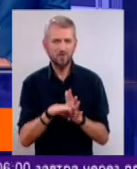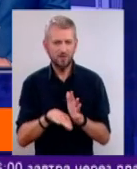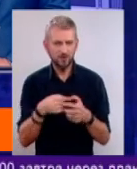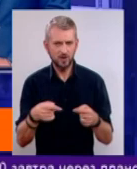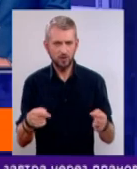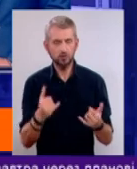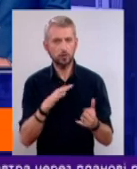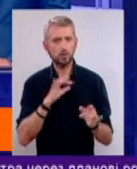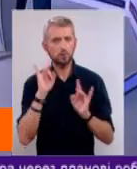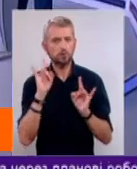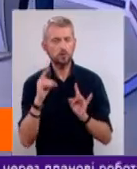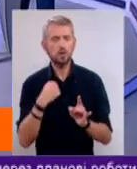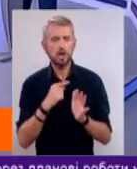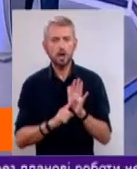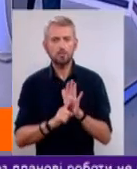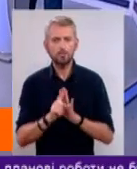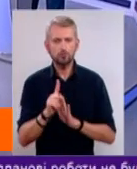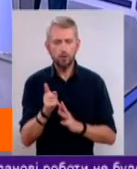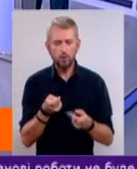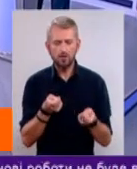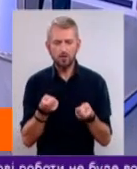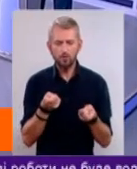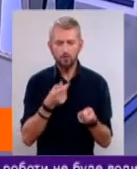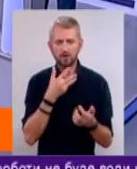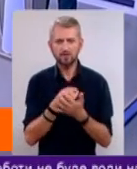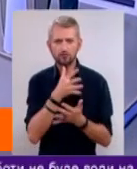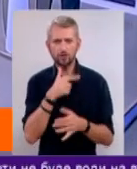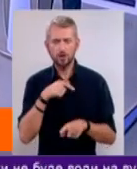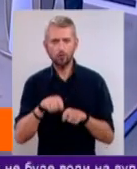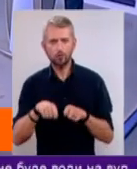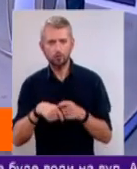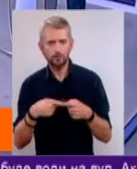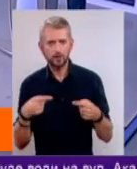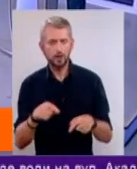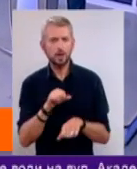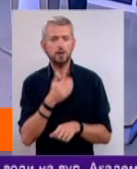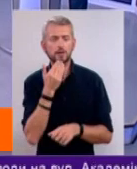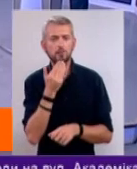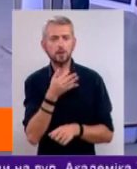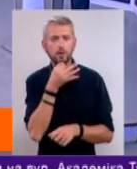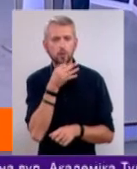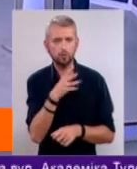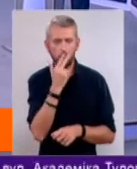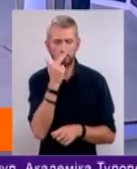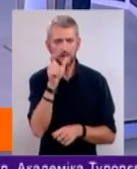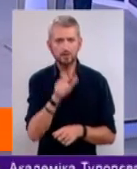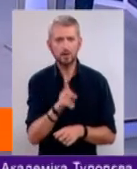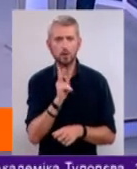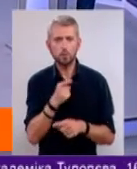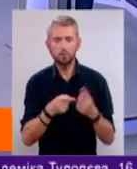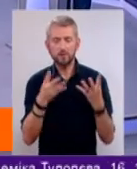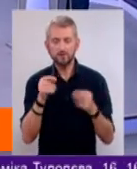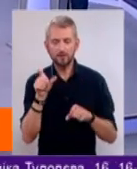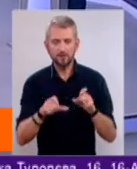Сьогодні прозвучало, я починаю регулювати свій час, я контролюю та далі. Запитайте любого підлітка, який півдня